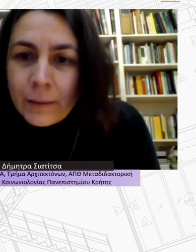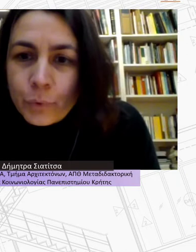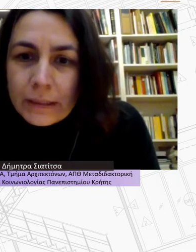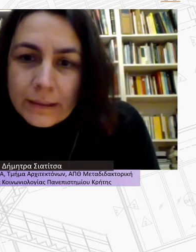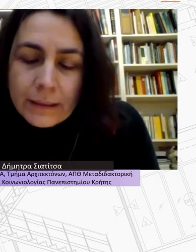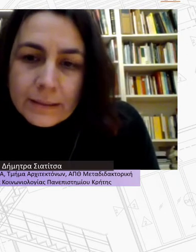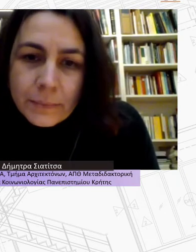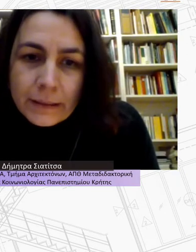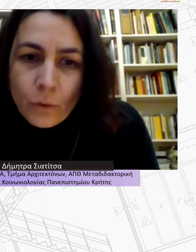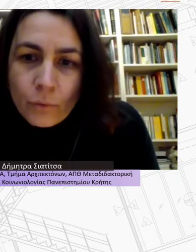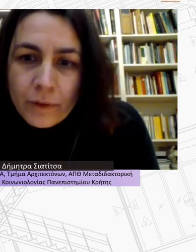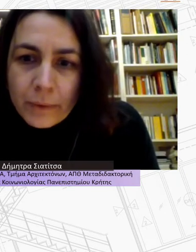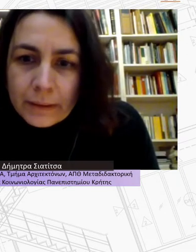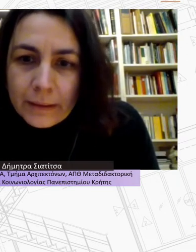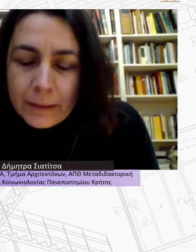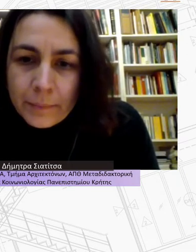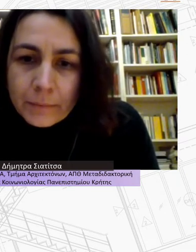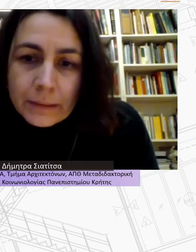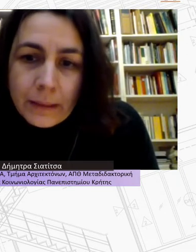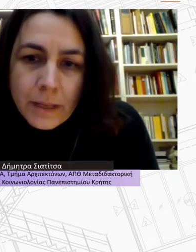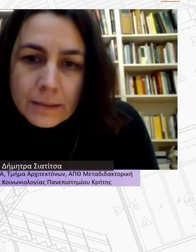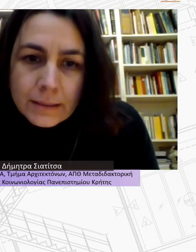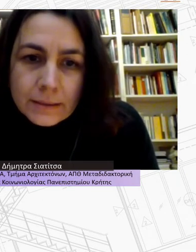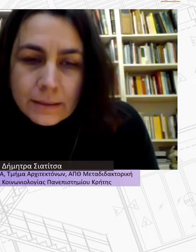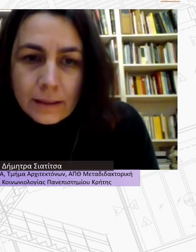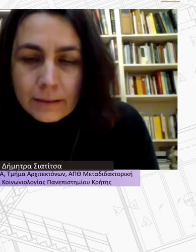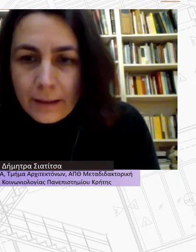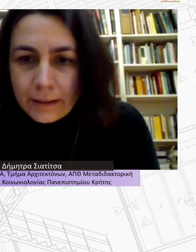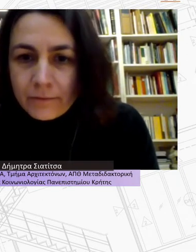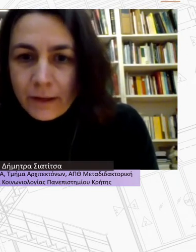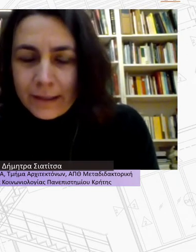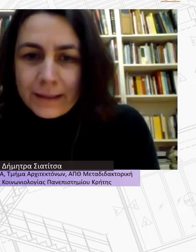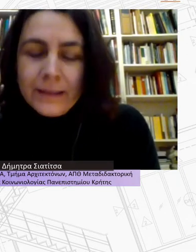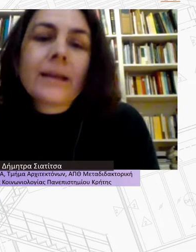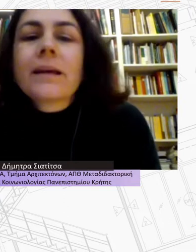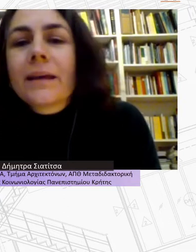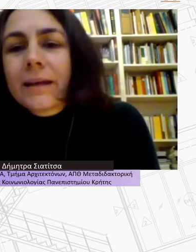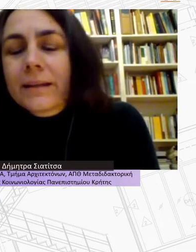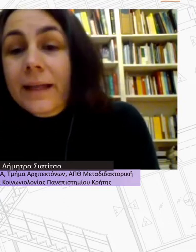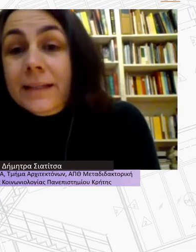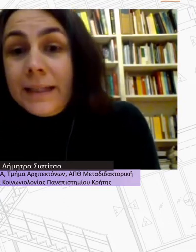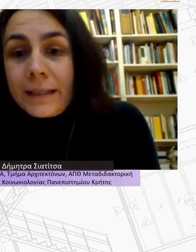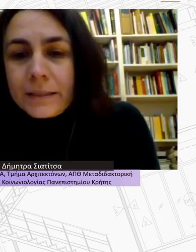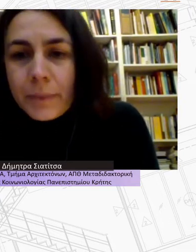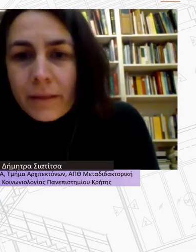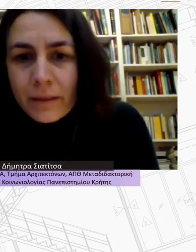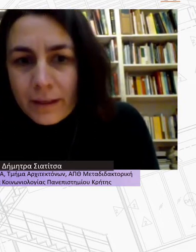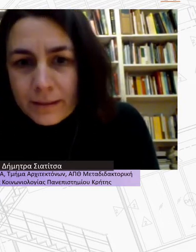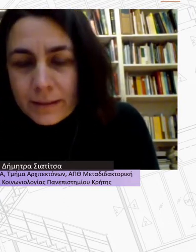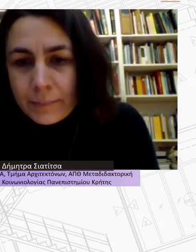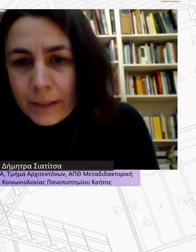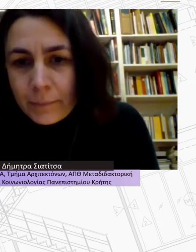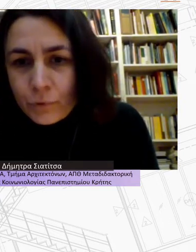που είναι ένα σημαντικό βήμα και πραγματικά μοιάζει έτσι να έχει ξεκινήσει μια